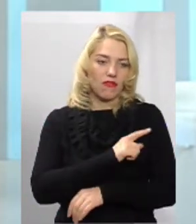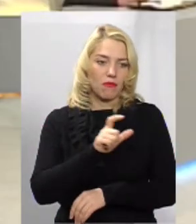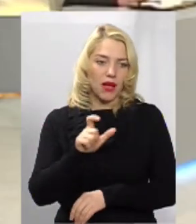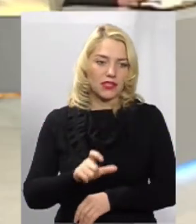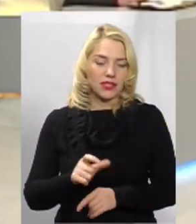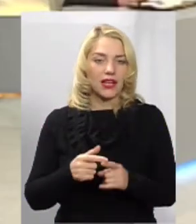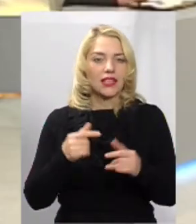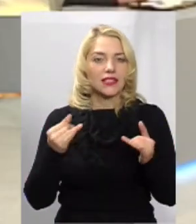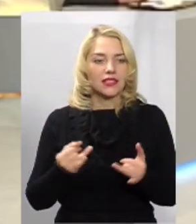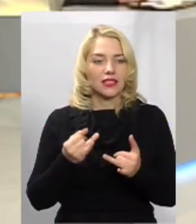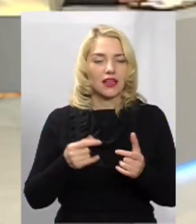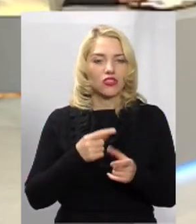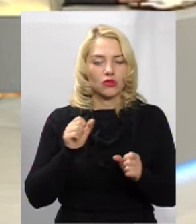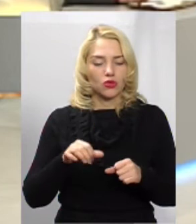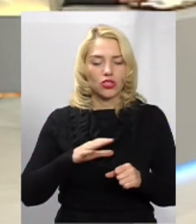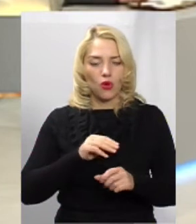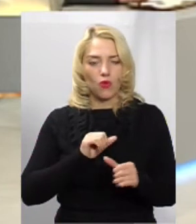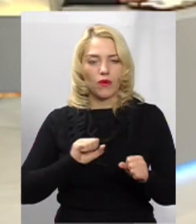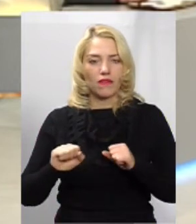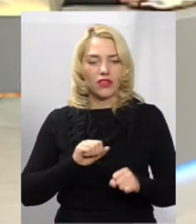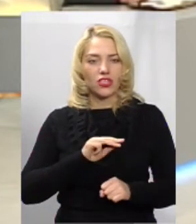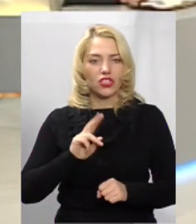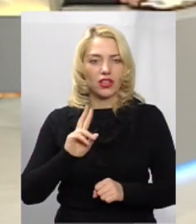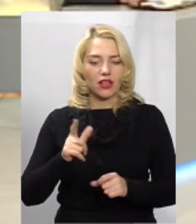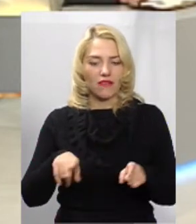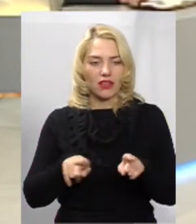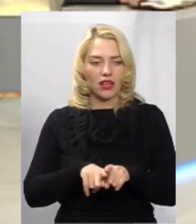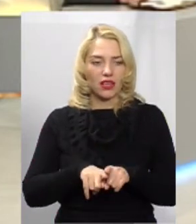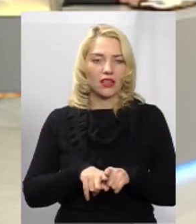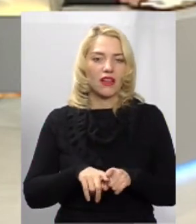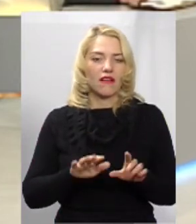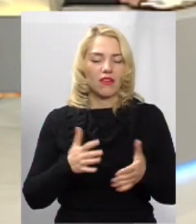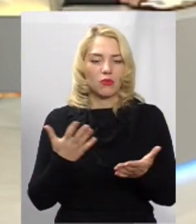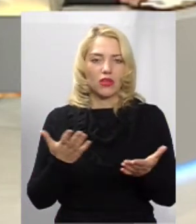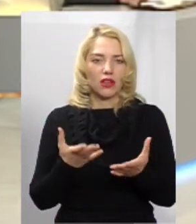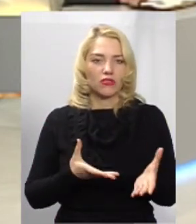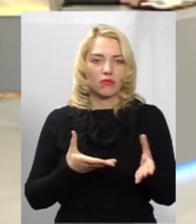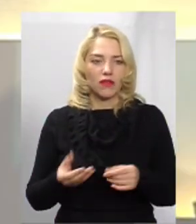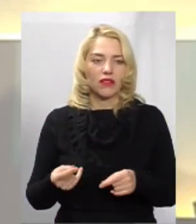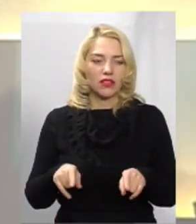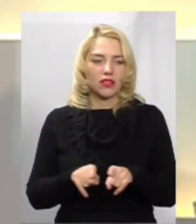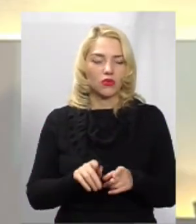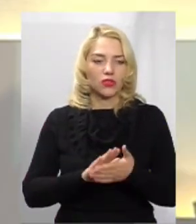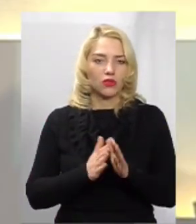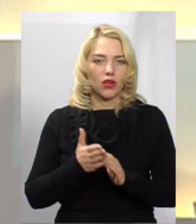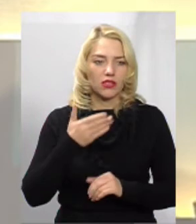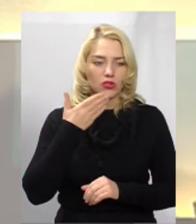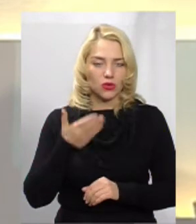Пане Василю, цікаво, а чи може управління ЖКГ у подібних випадках якось впливати на ситуацію? Ну,